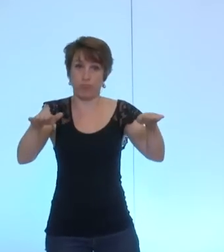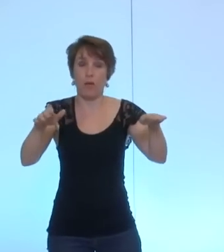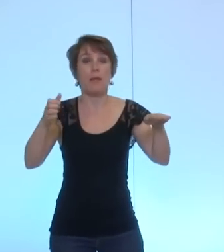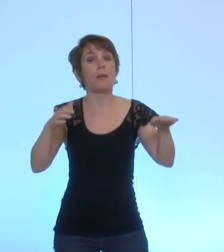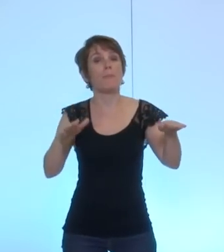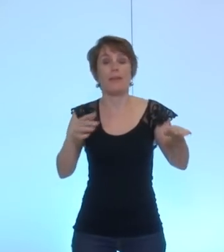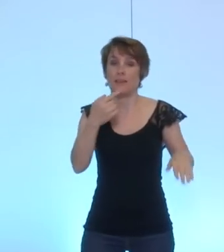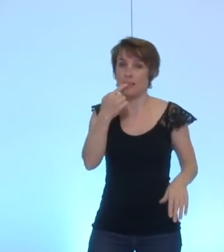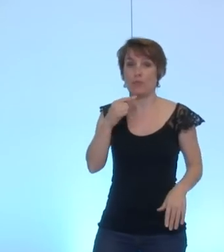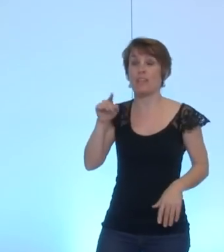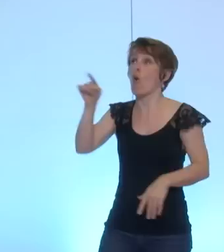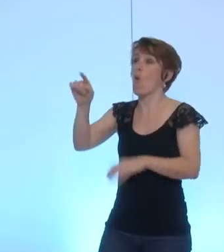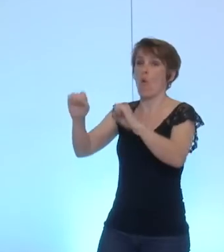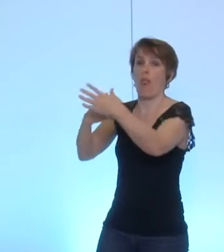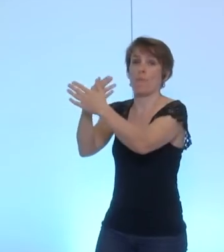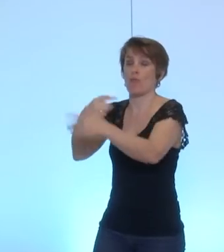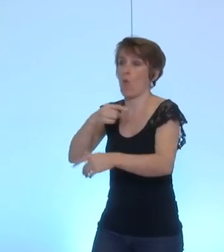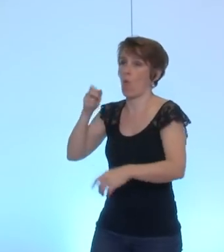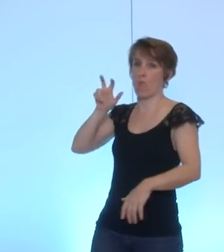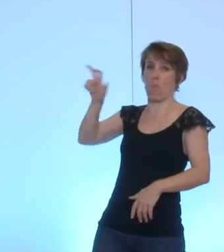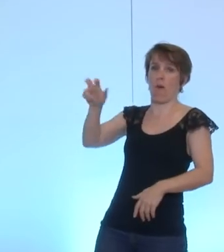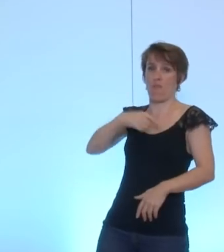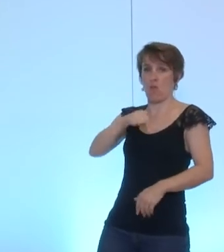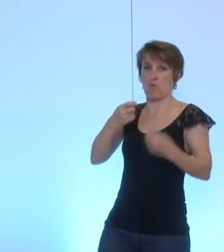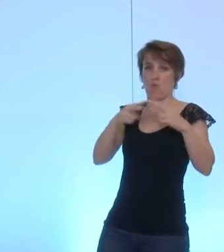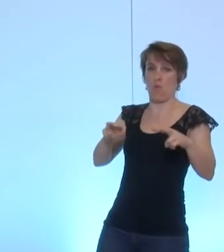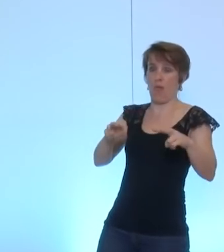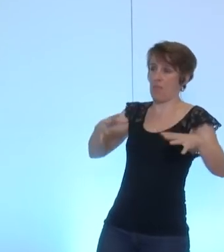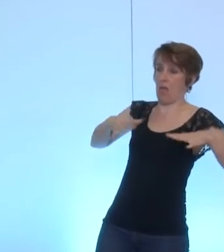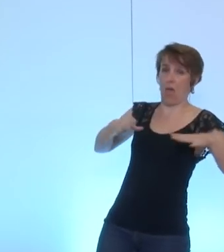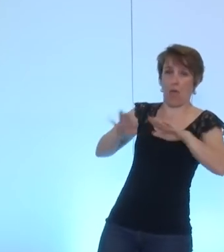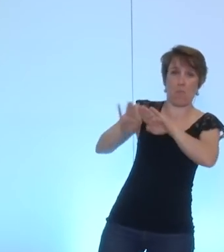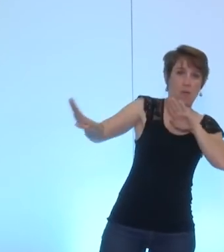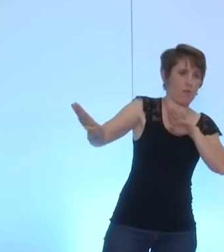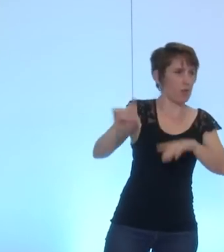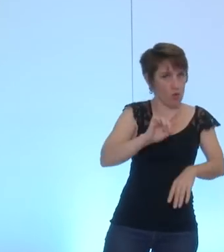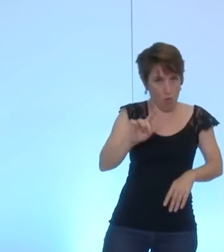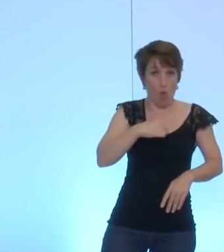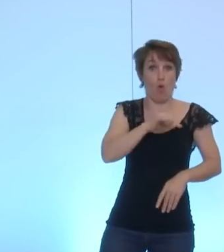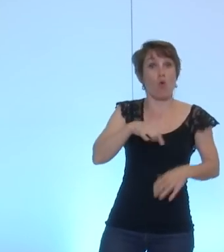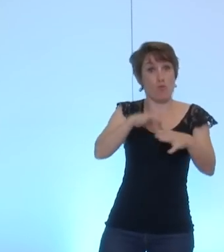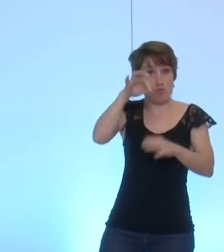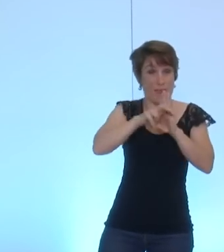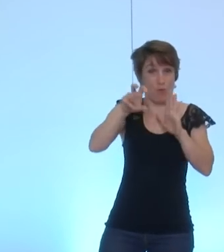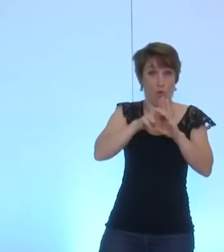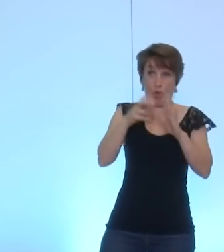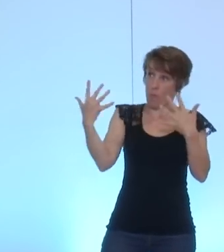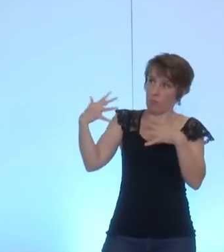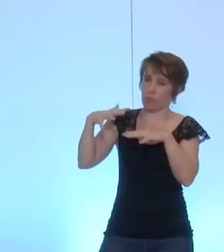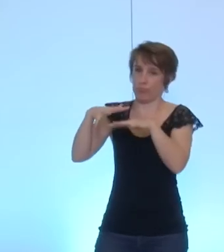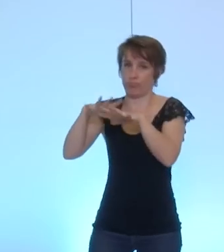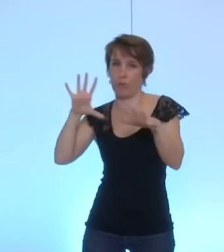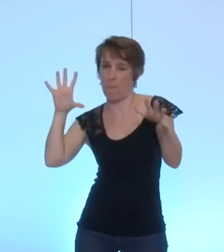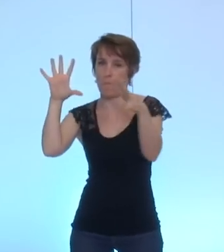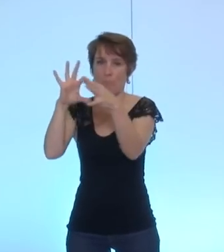c'est eux la métro et nous la ville mais nous les grenoblois composantes intégrantes de cette future